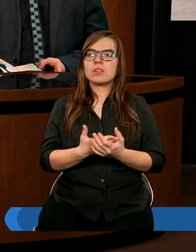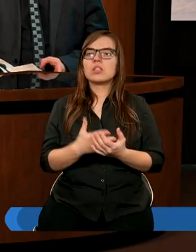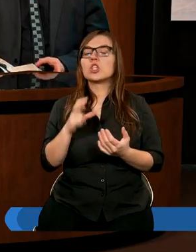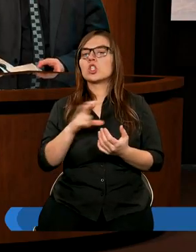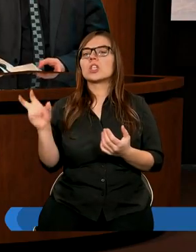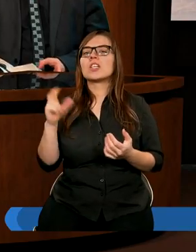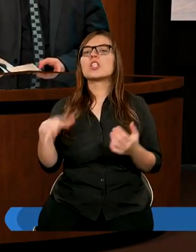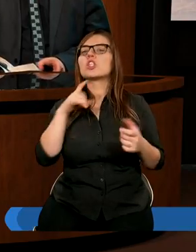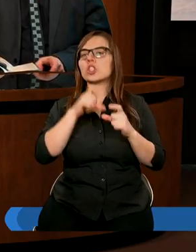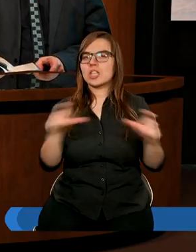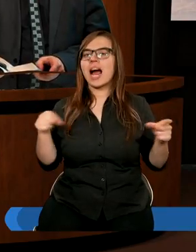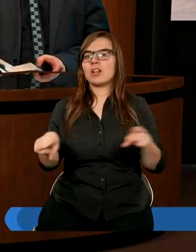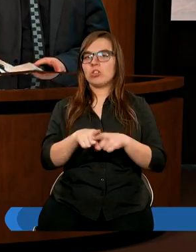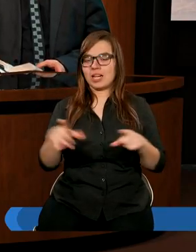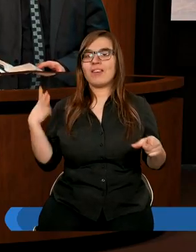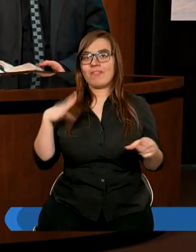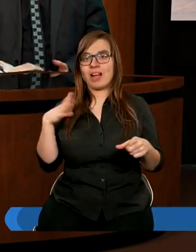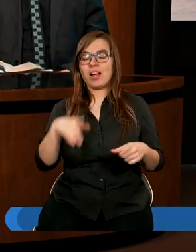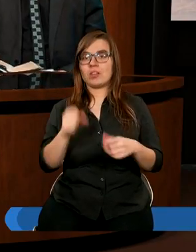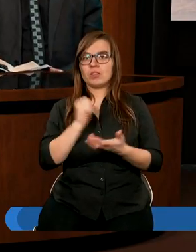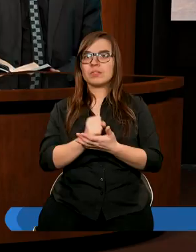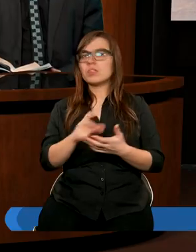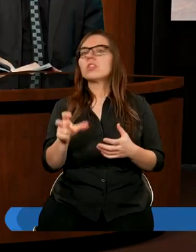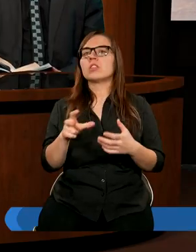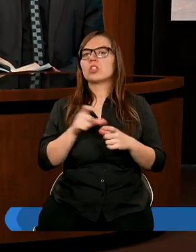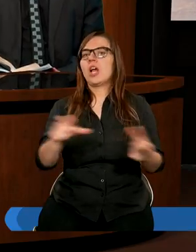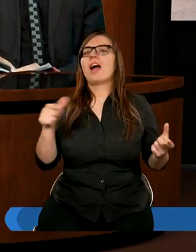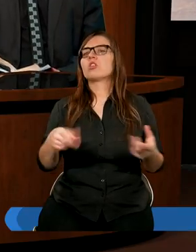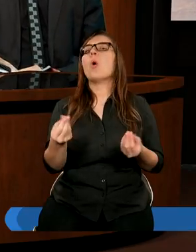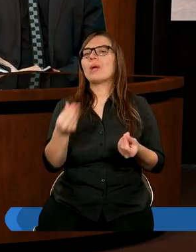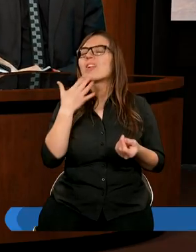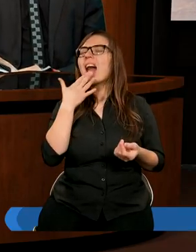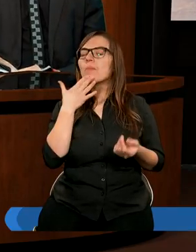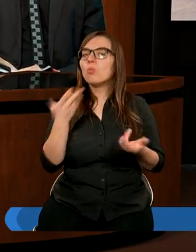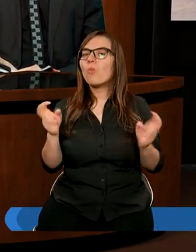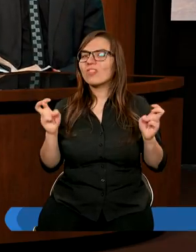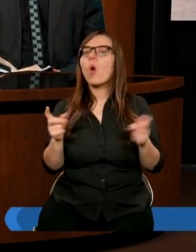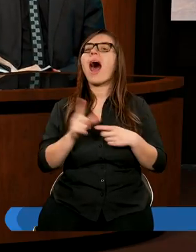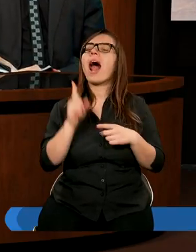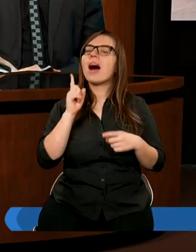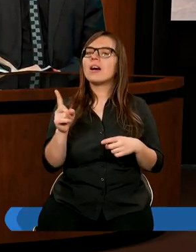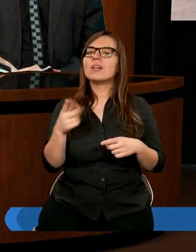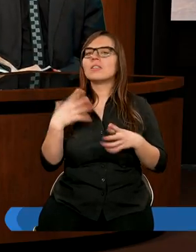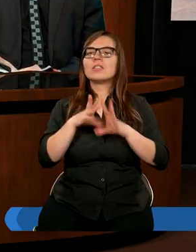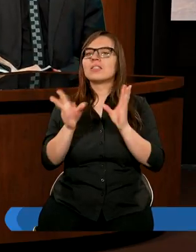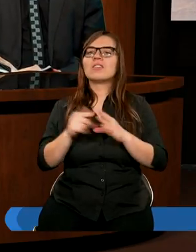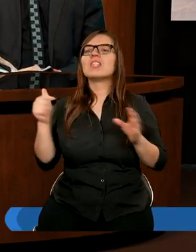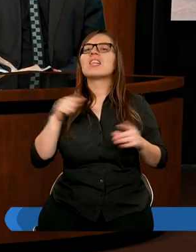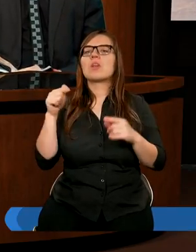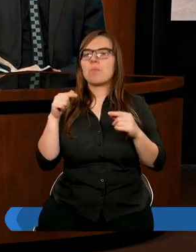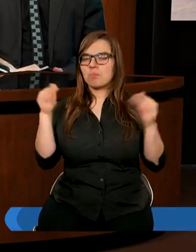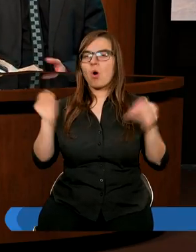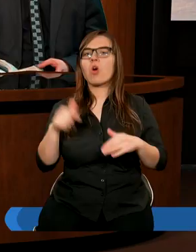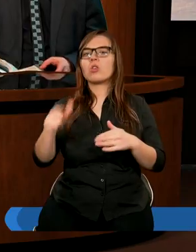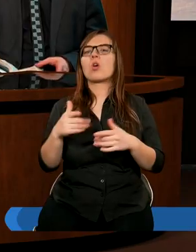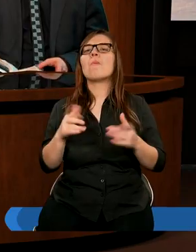Czy czas to też wartość jakaś? Bo się mówi, że czas to pieniądz, ale nie wszyscy potrafią to